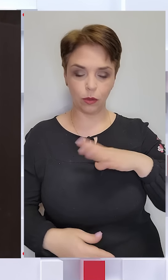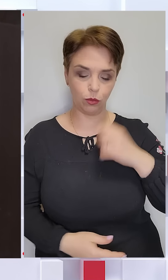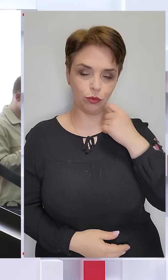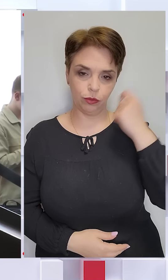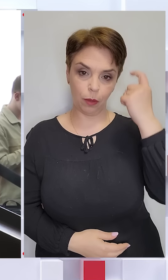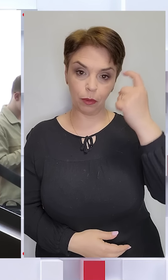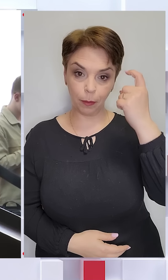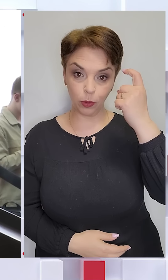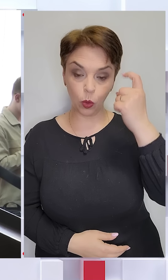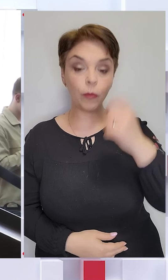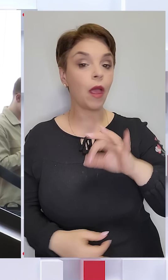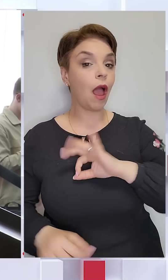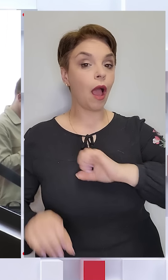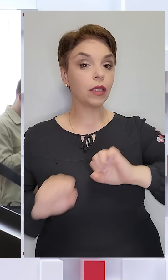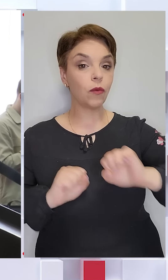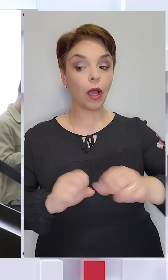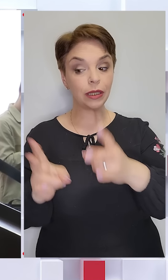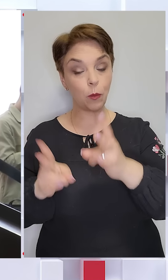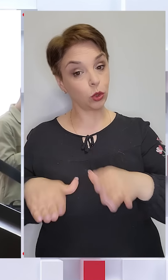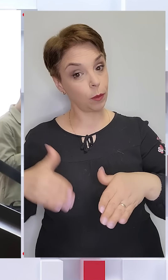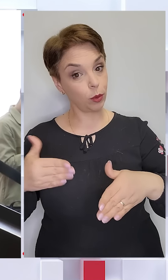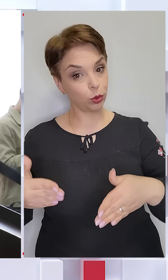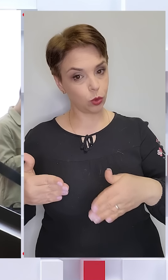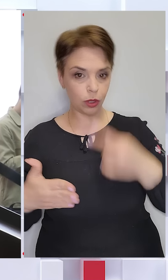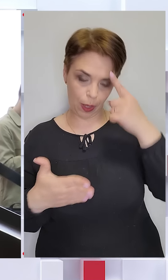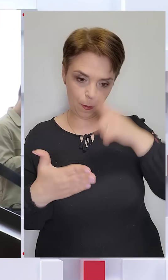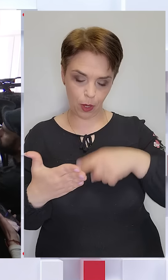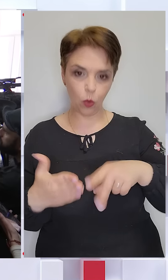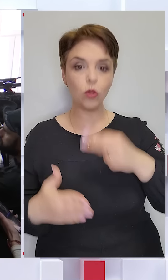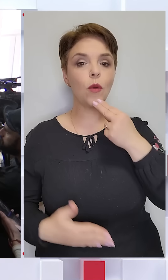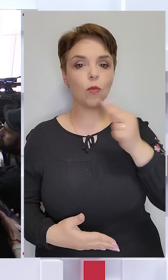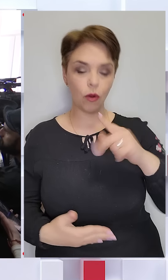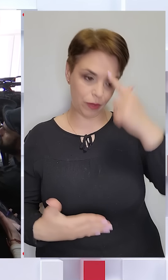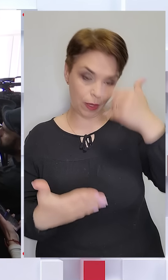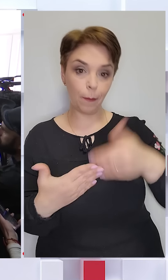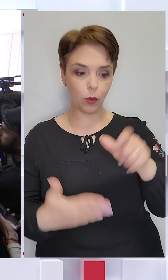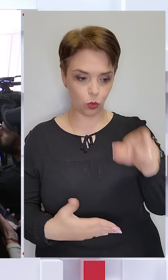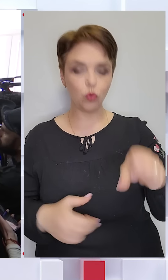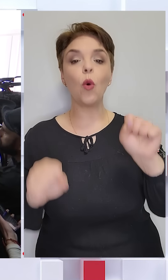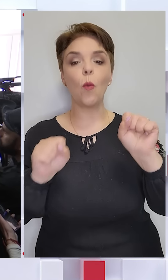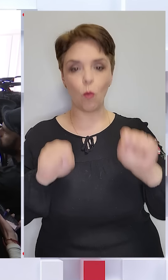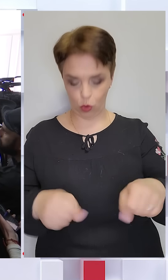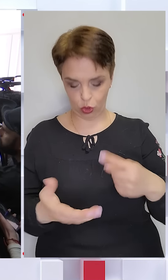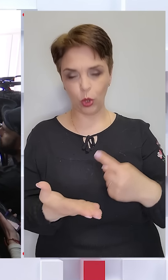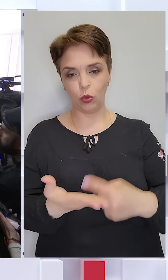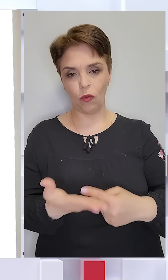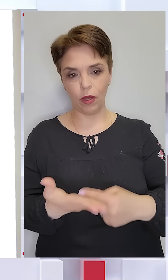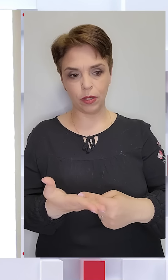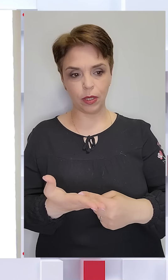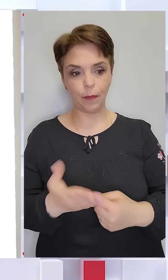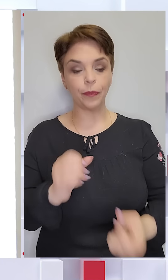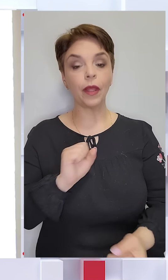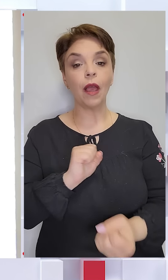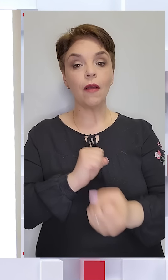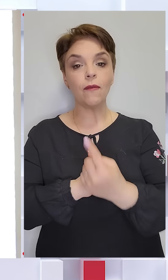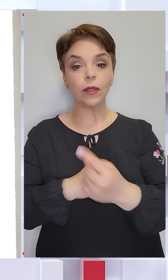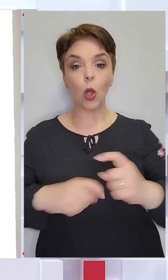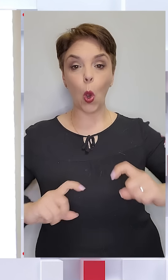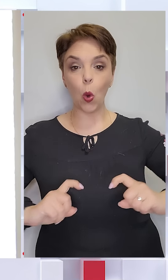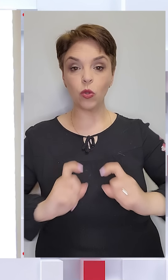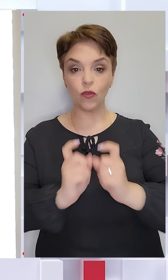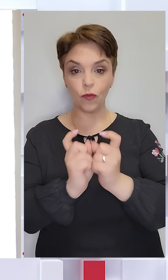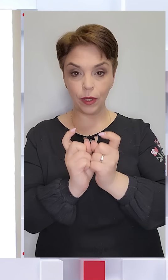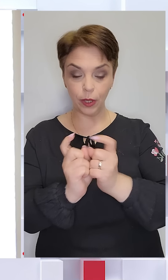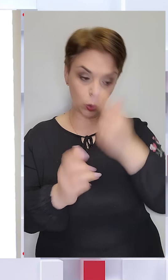підпитку. Адвокати потерпілої сторони переконані, про вину підозрюваного можна довести. Виник конфлікт